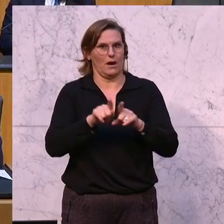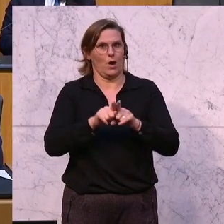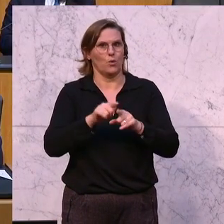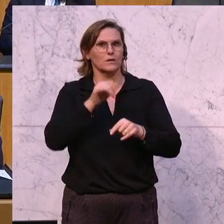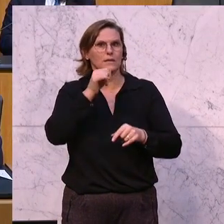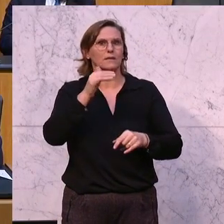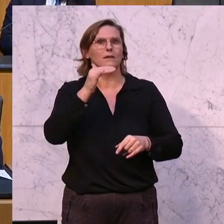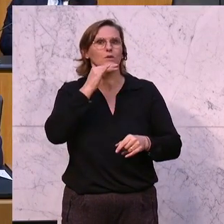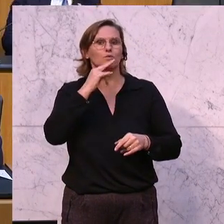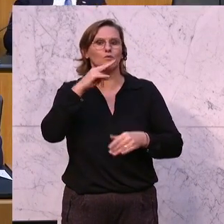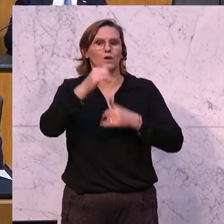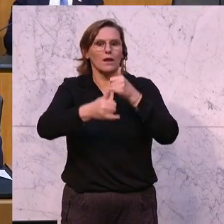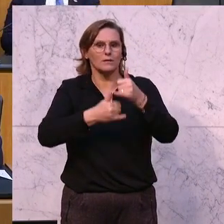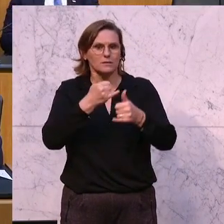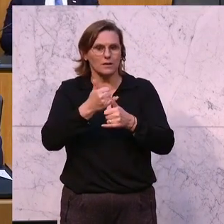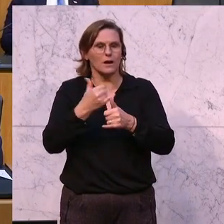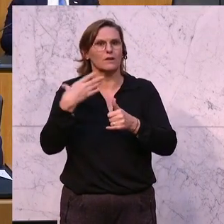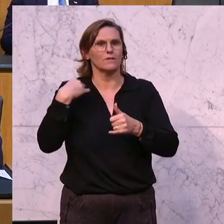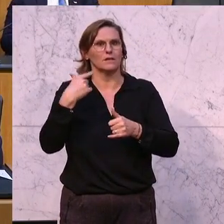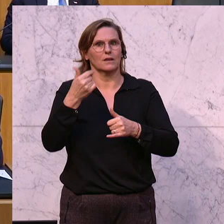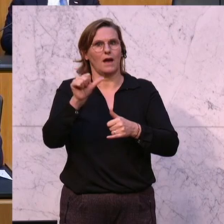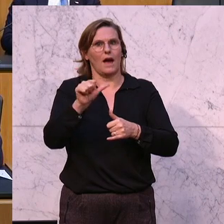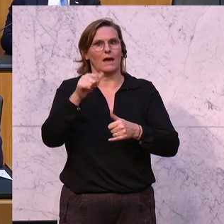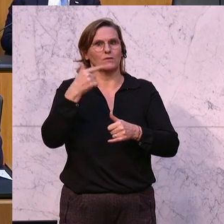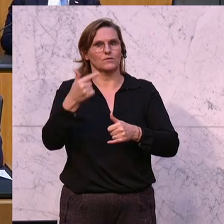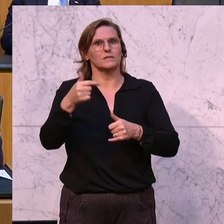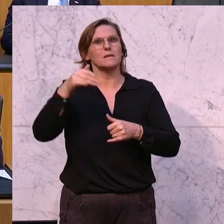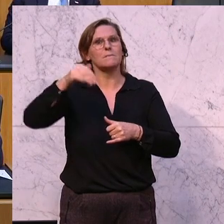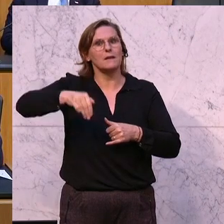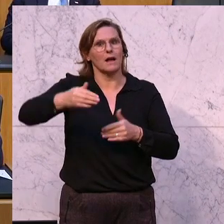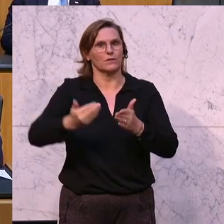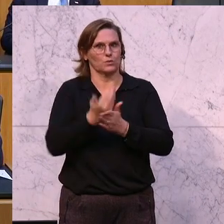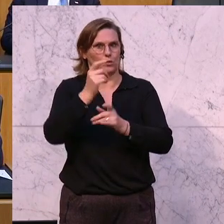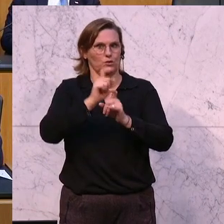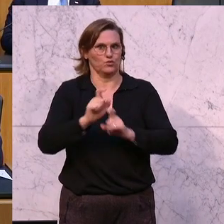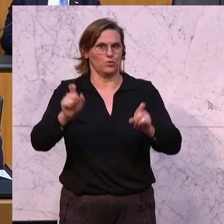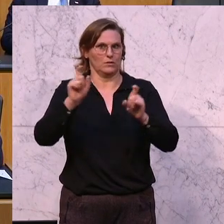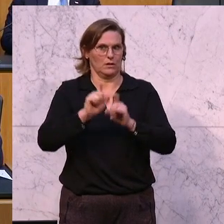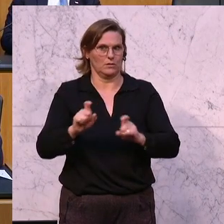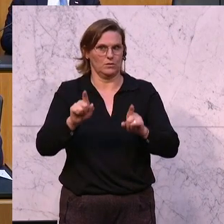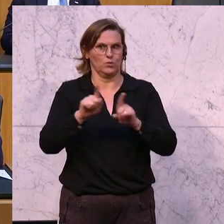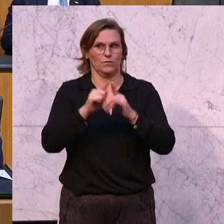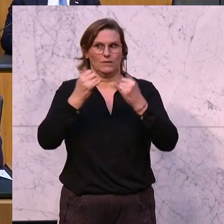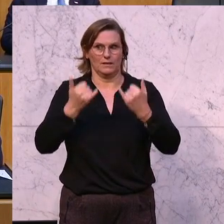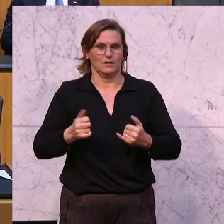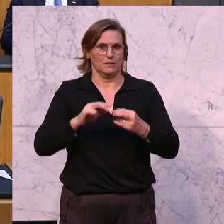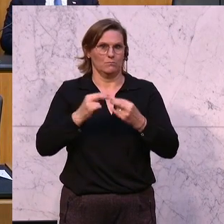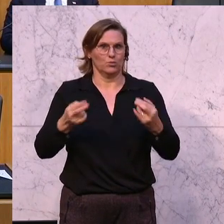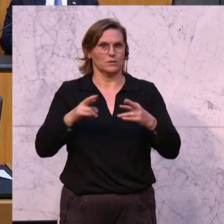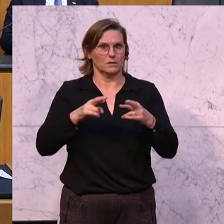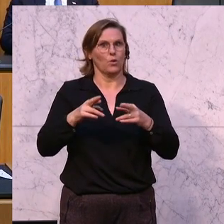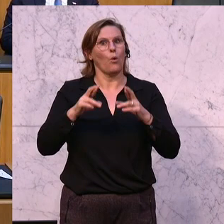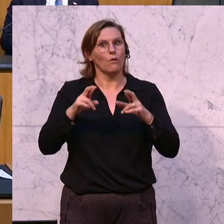aus. Fürs nächste Jahr sind erneut 21 Milliarden Euro neue Schulden gemacht und wenn sich diese schwarz-grüne Bundesregierung dann hoffentlich